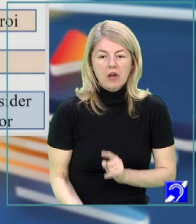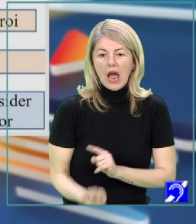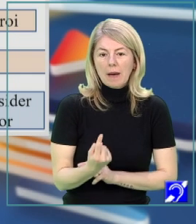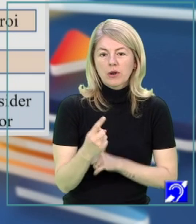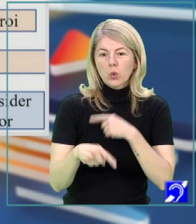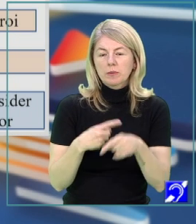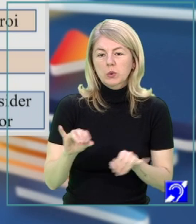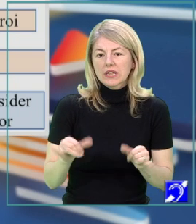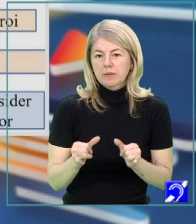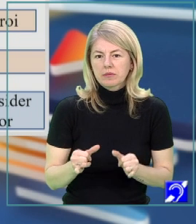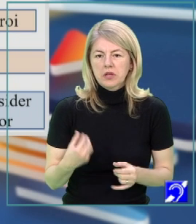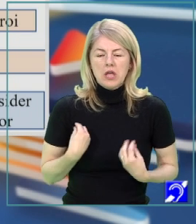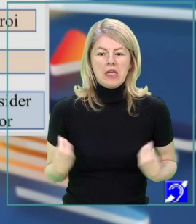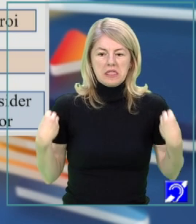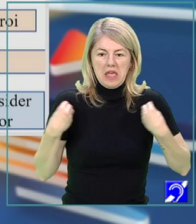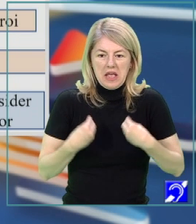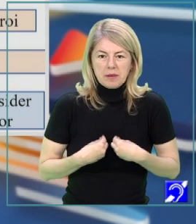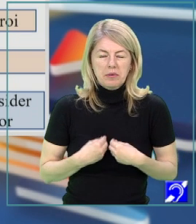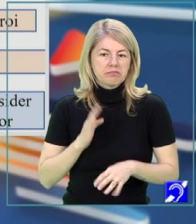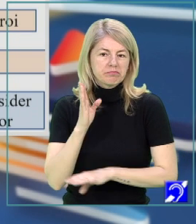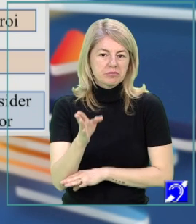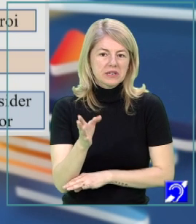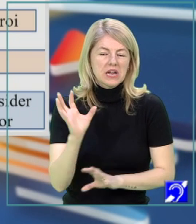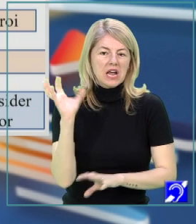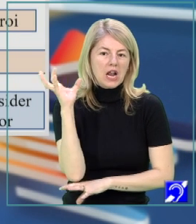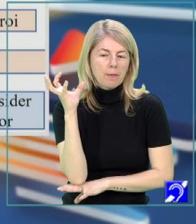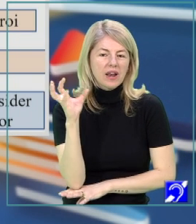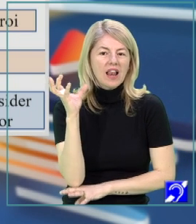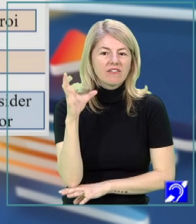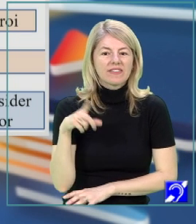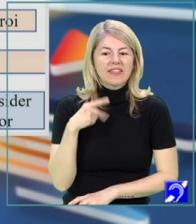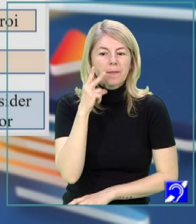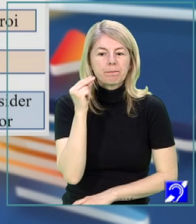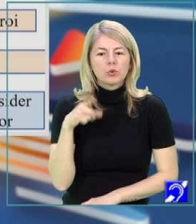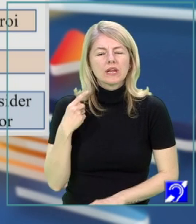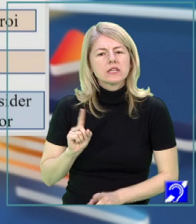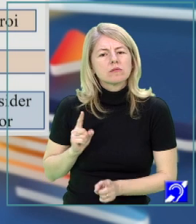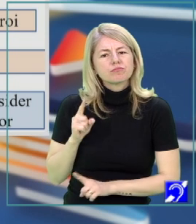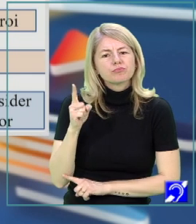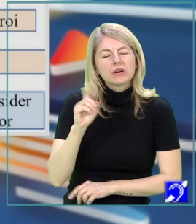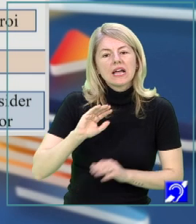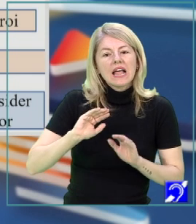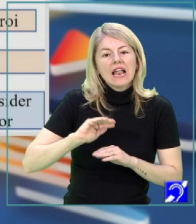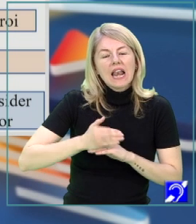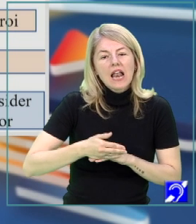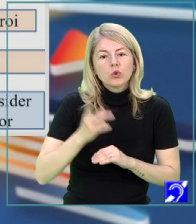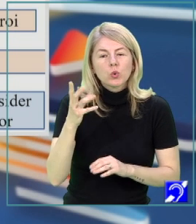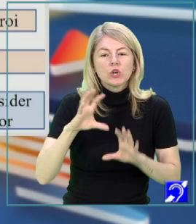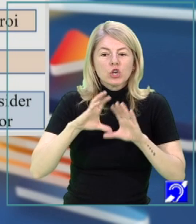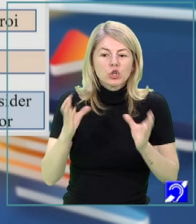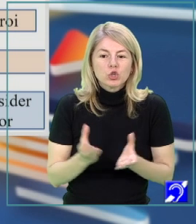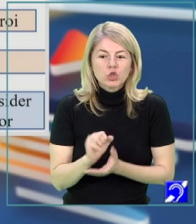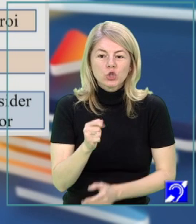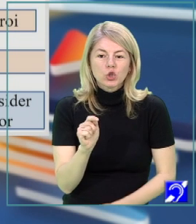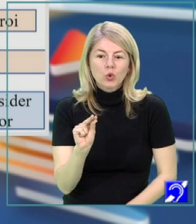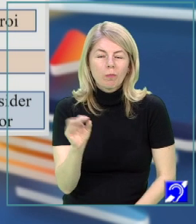următoarele întâmplări. Ne echipăm, pornim spre livadă, livada de prun se află tocmai lângă un stup de albine și până a